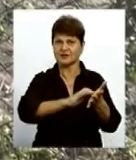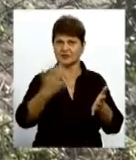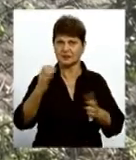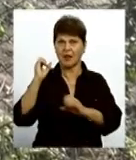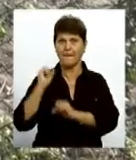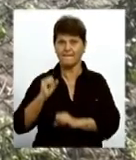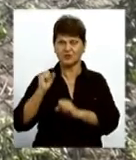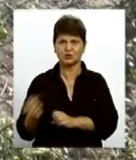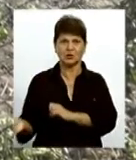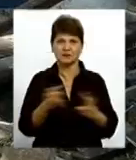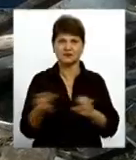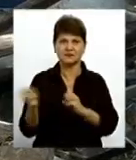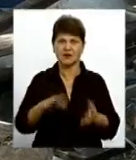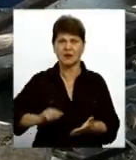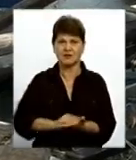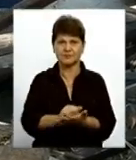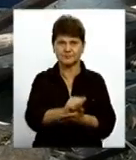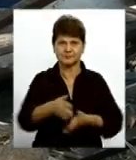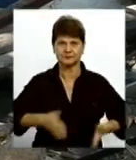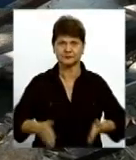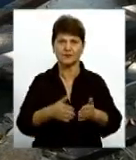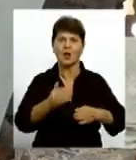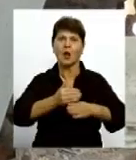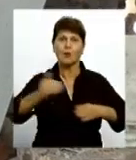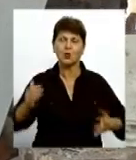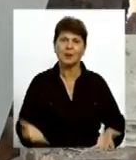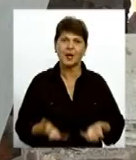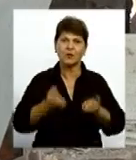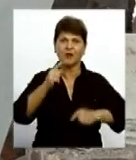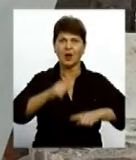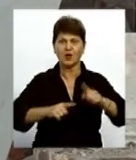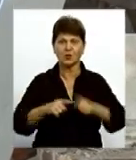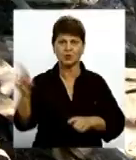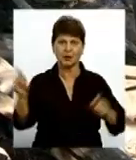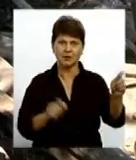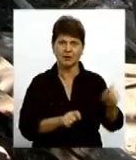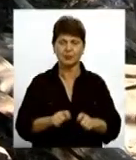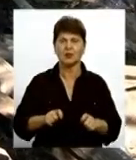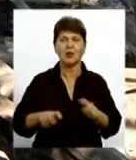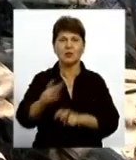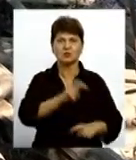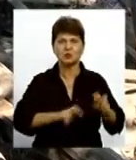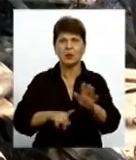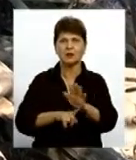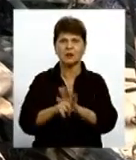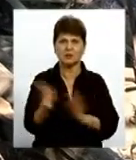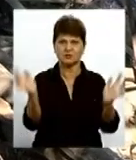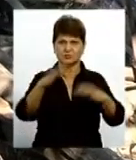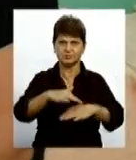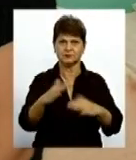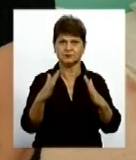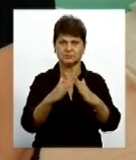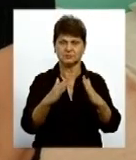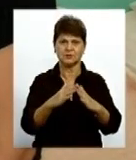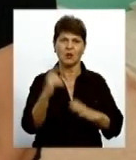туди на дорогу, де машина брати Вже потім прибули рятувальники та родичі Разом почали шукати під уламками господаря Ми вирішили, що